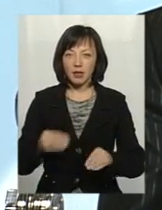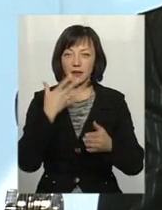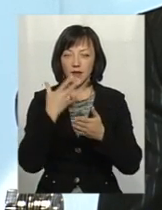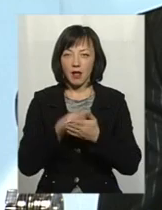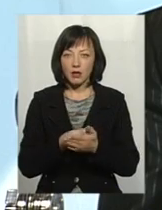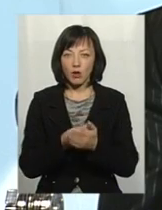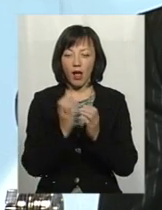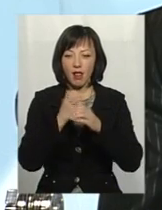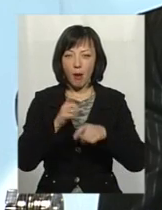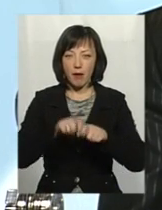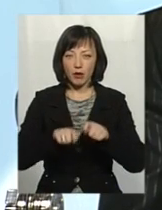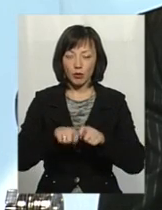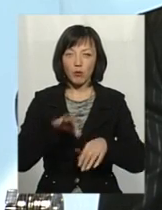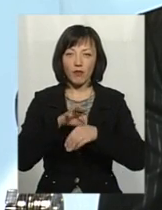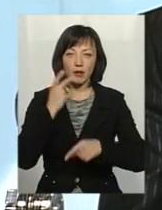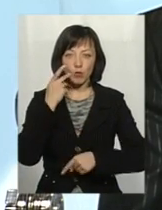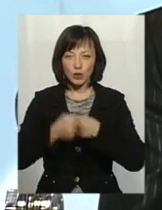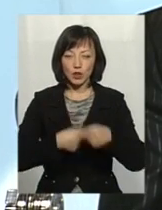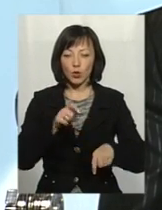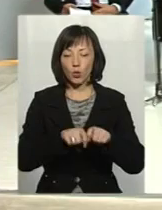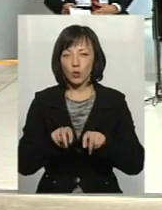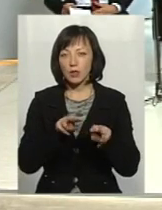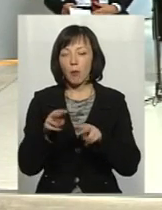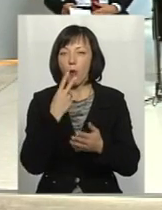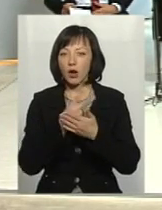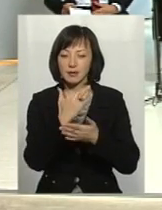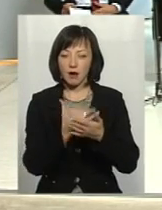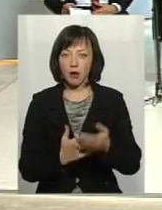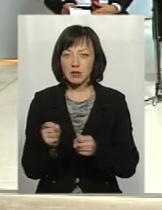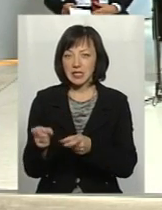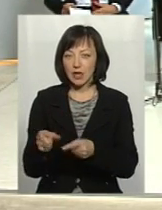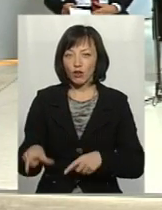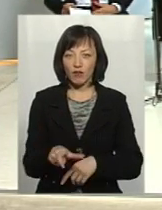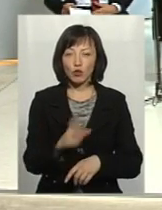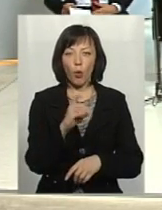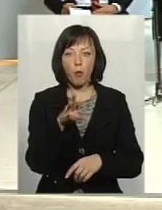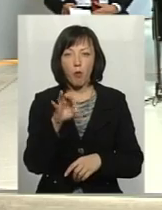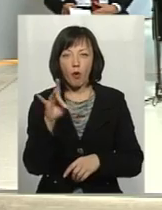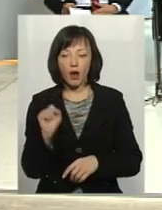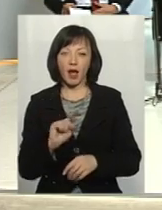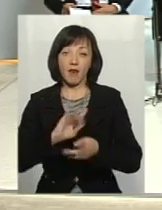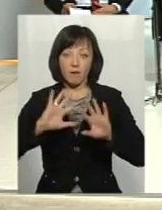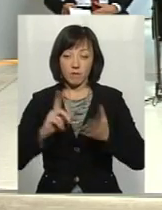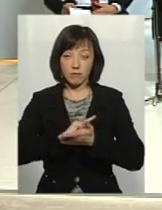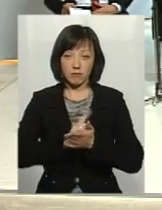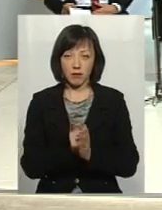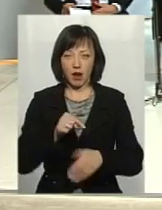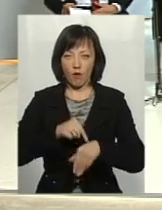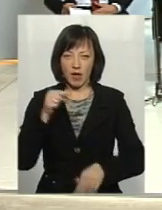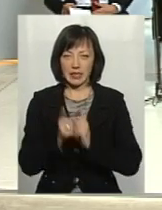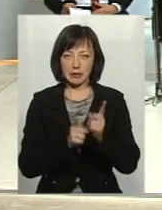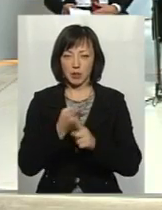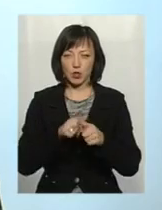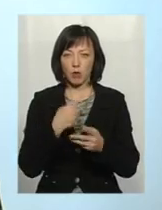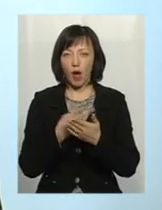встановлених вимог для проведення постійного контролю за показниками скідів у річку Хумора та оперативного реагування на зміну цих показників. А